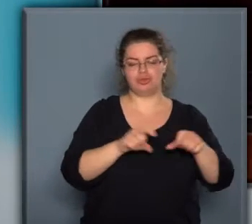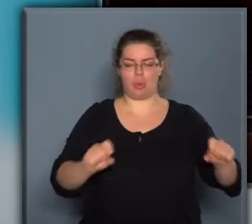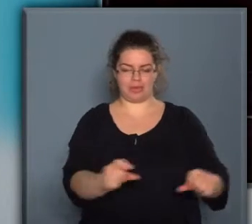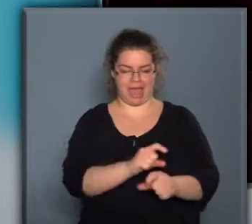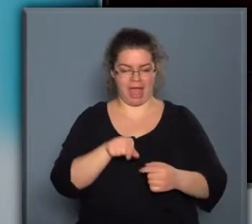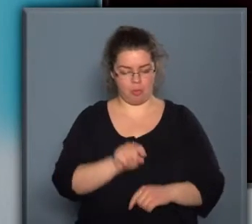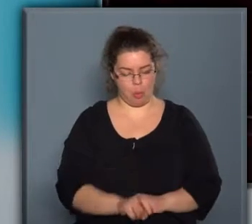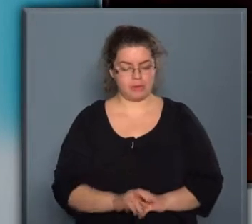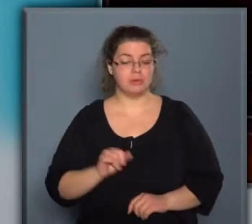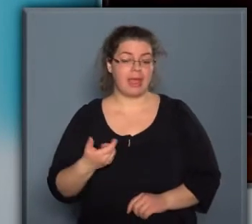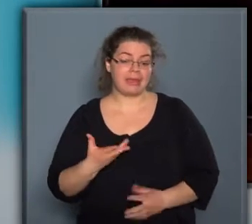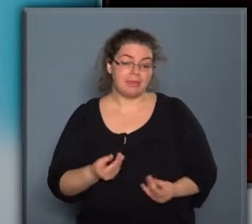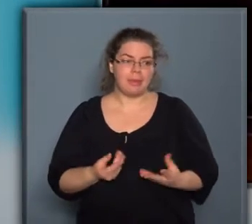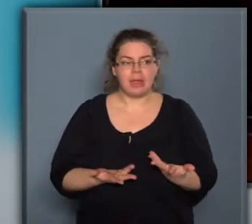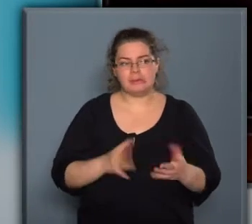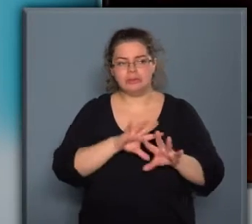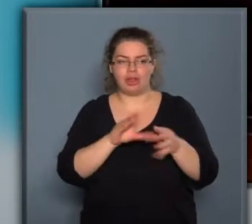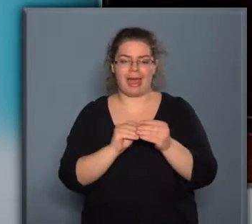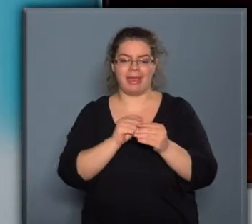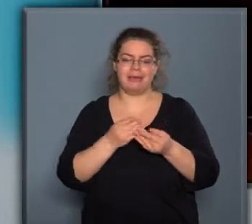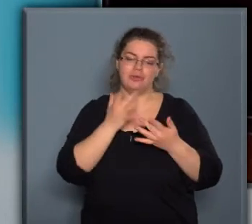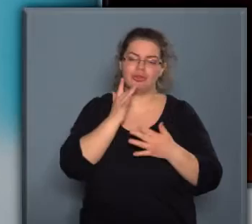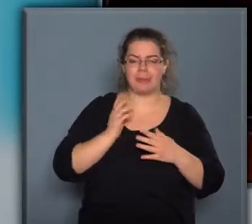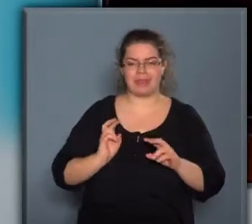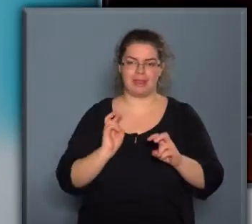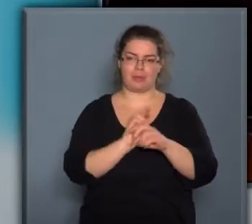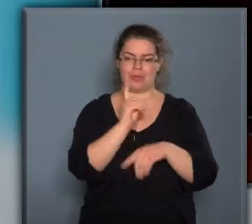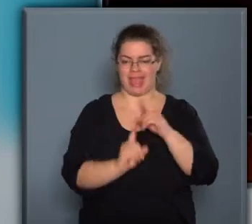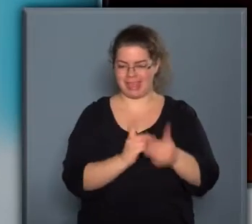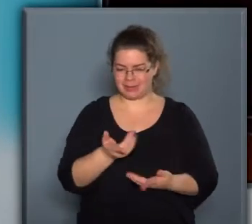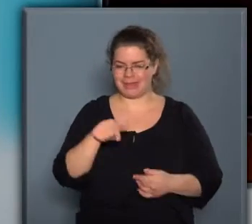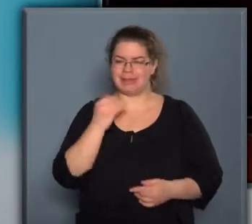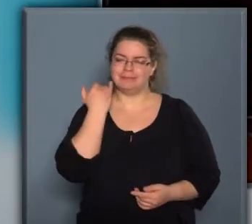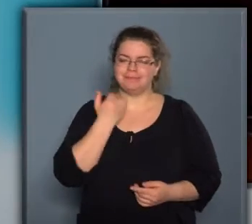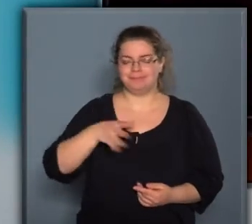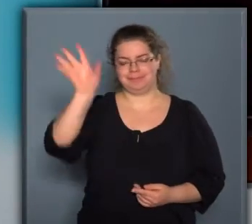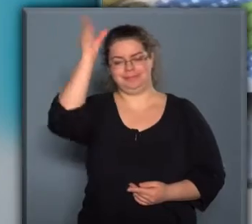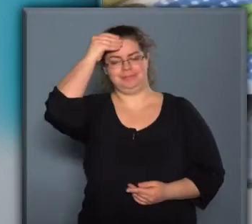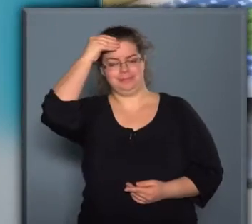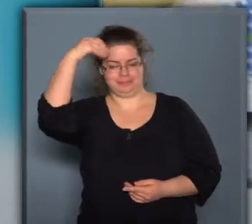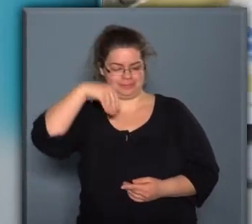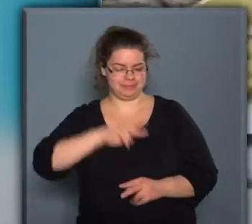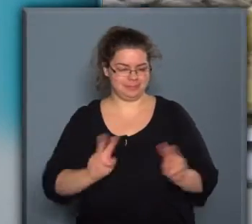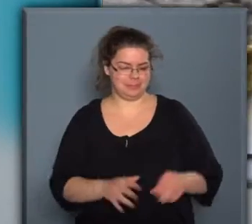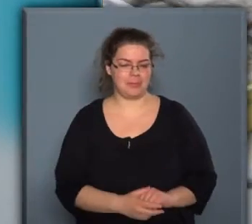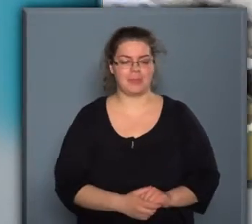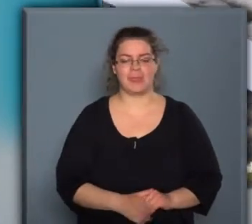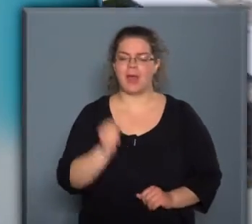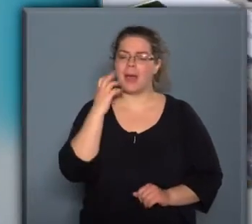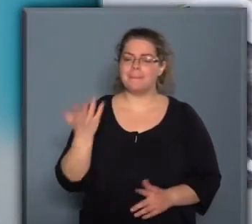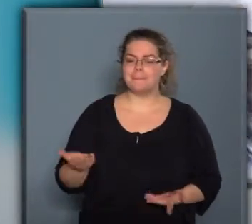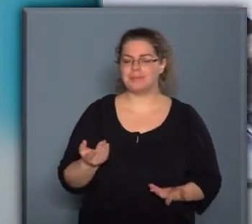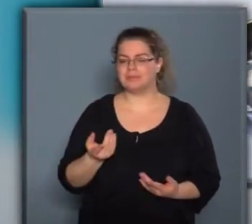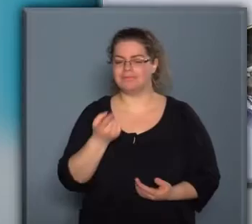hozzájárultam a családi süteményekhez, úgyhogy ezeknek az íze úgy benne van az embernek az emlékei között. Amitől tetszik